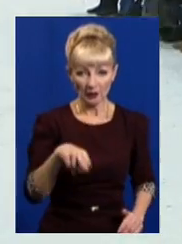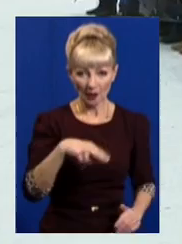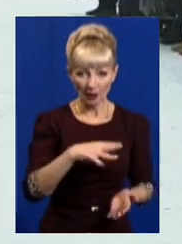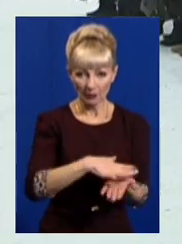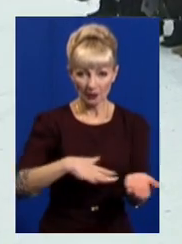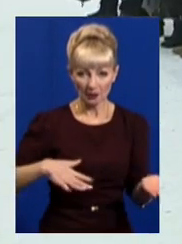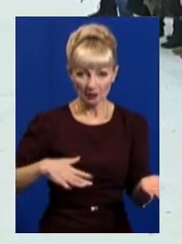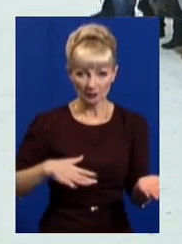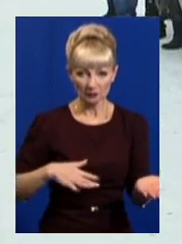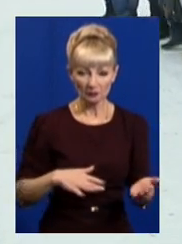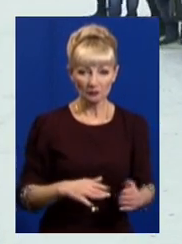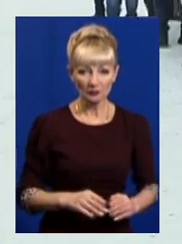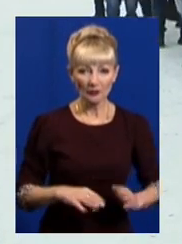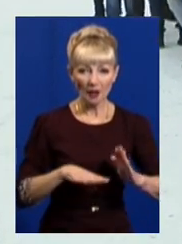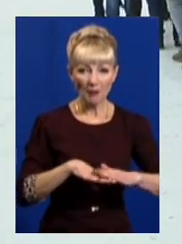Право руч,